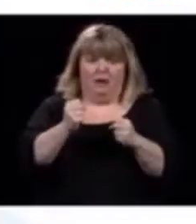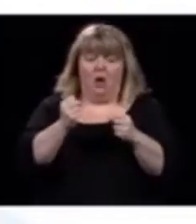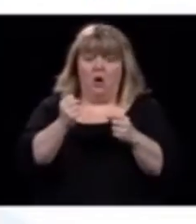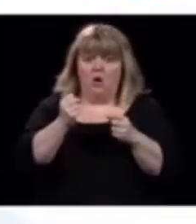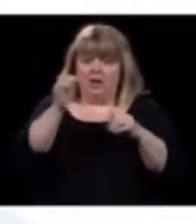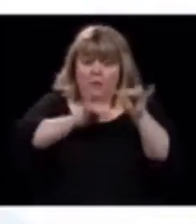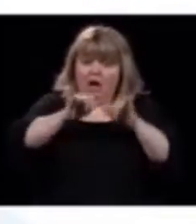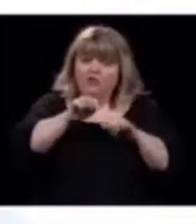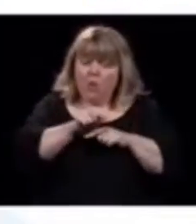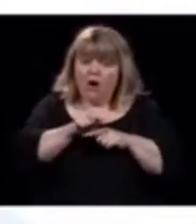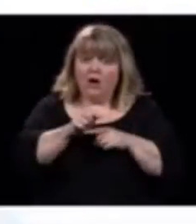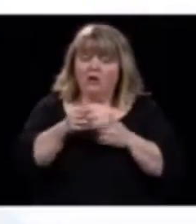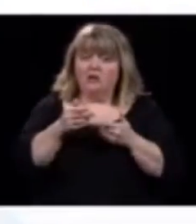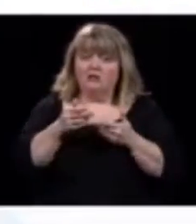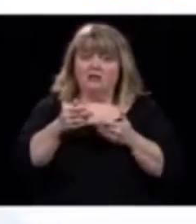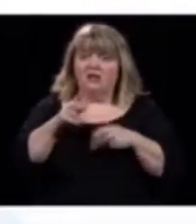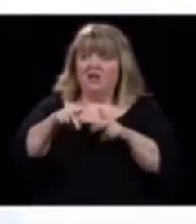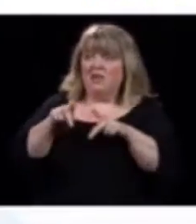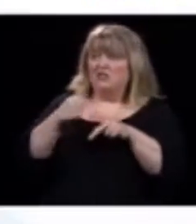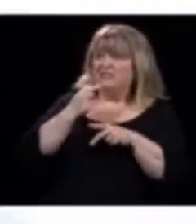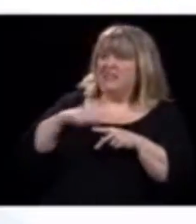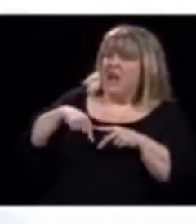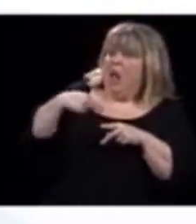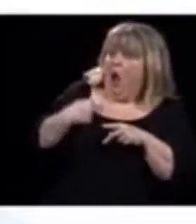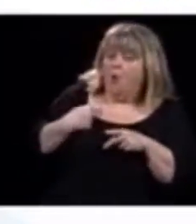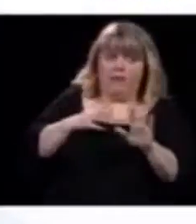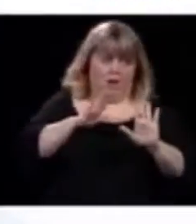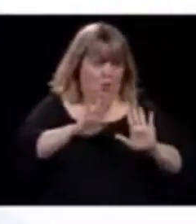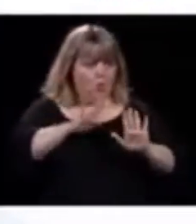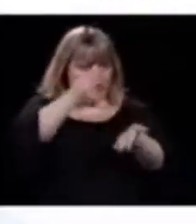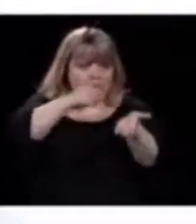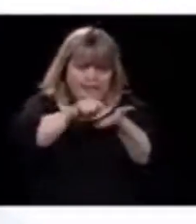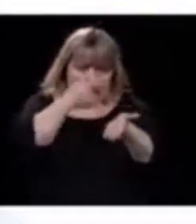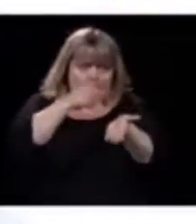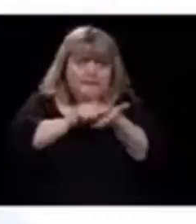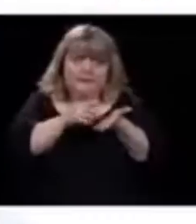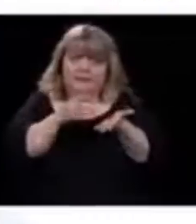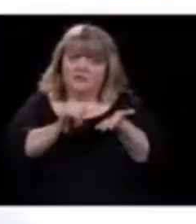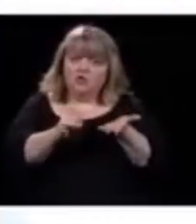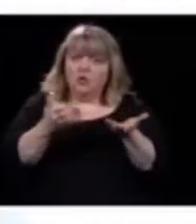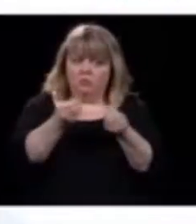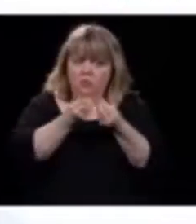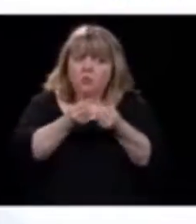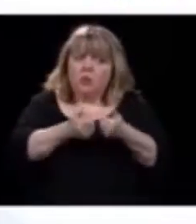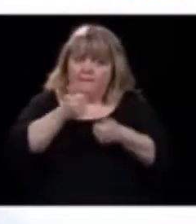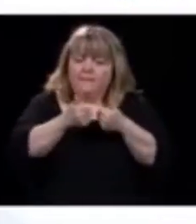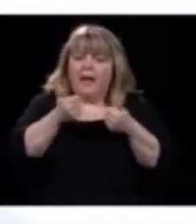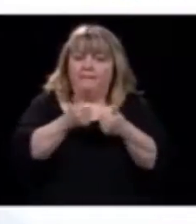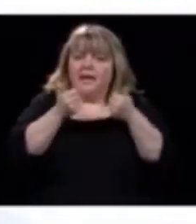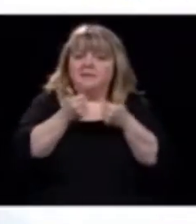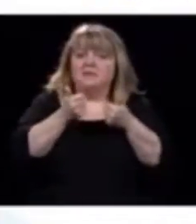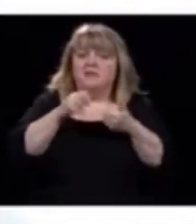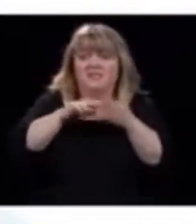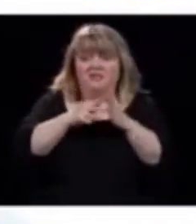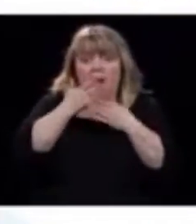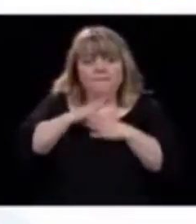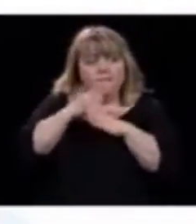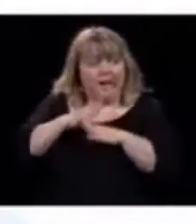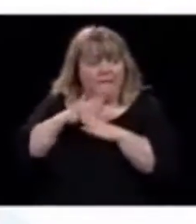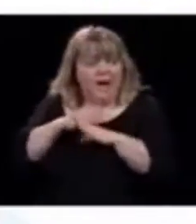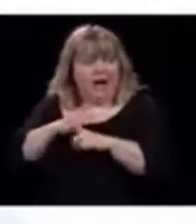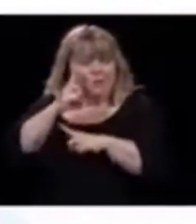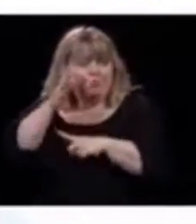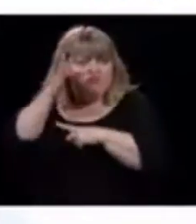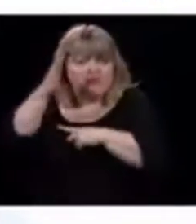laboratoires. Vous trouvez que c'est long, des fois, mais on teste les gens. Les gens préparent le système de soins pour être capables de faire. Les gens